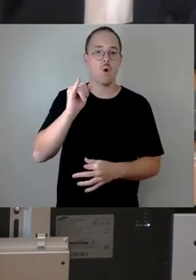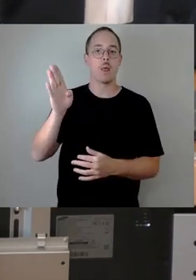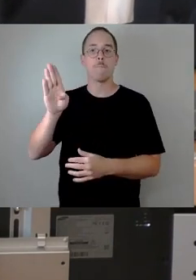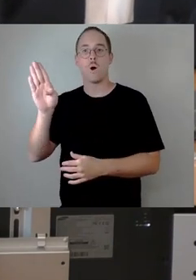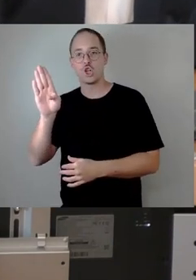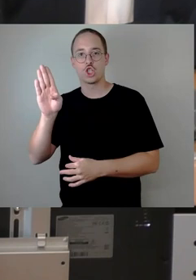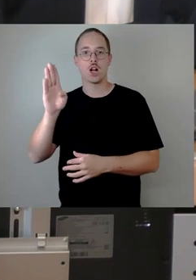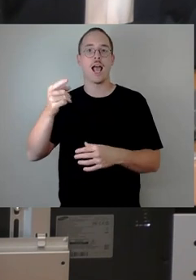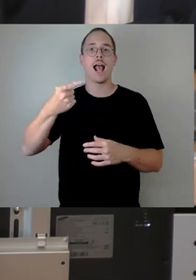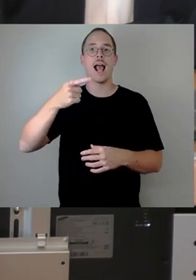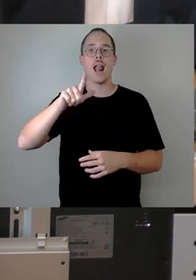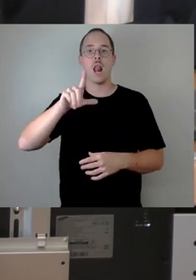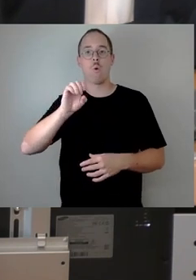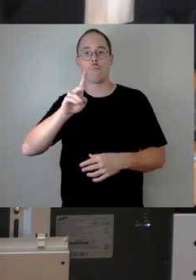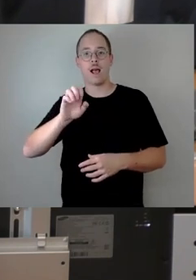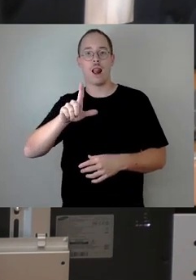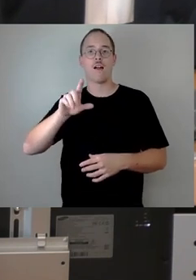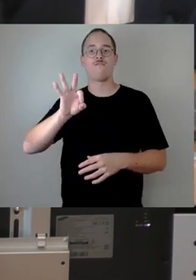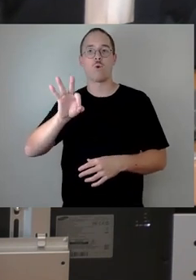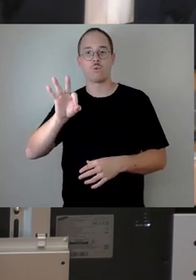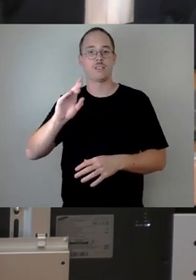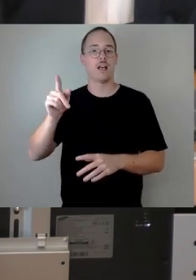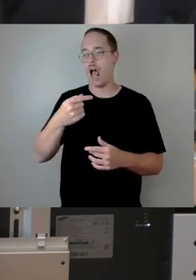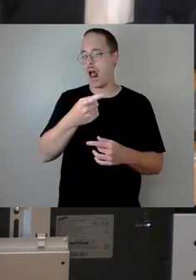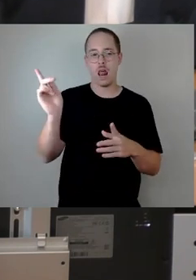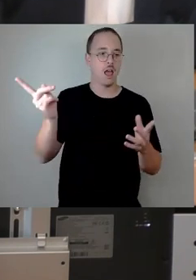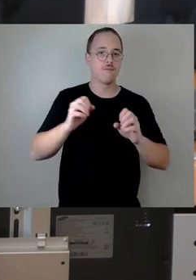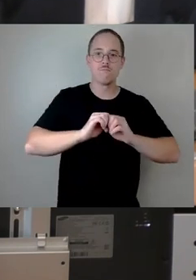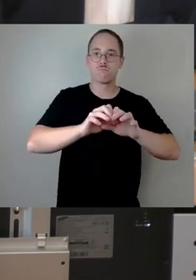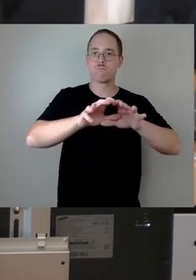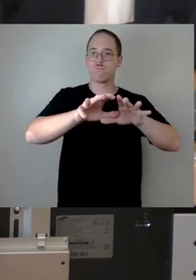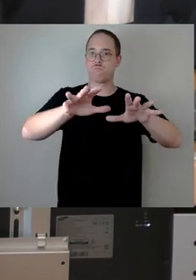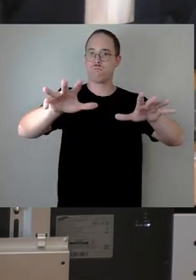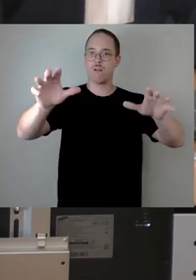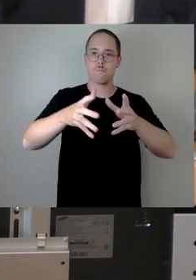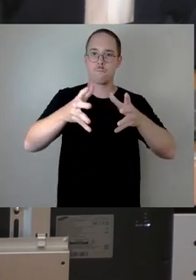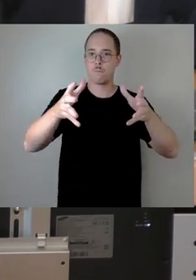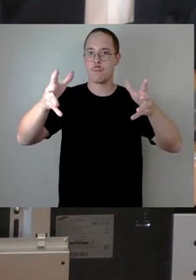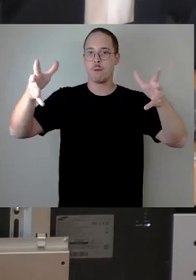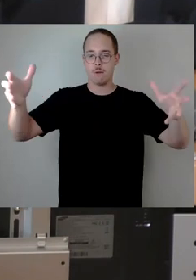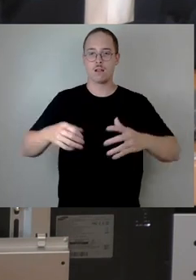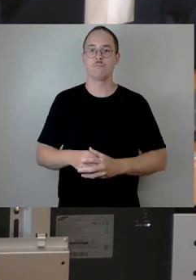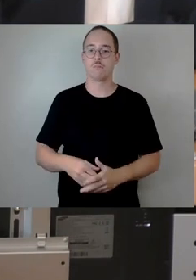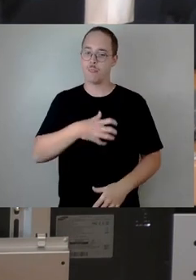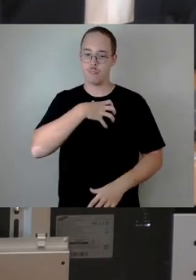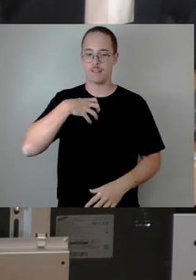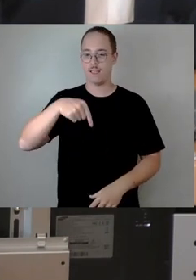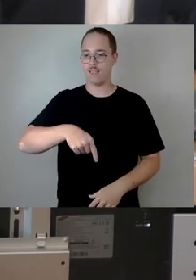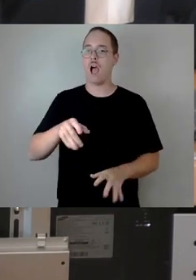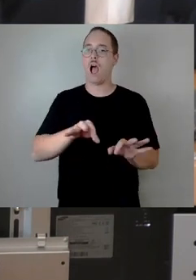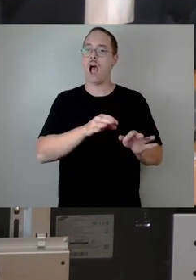Dresden wird seine Position als größter Halbwiderstandort in Europa weiter massiv ausbauen.